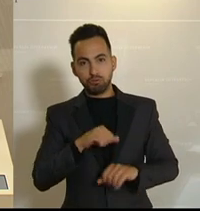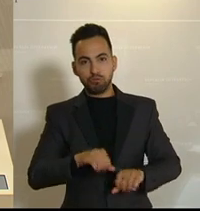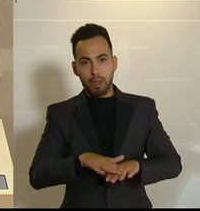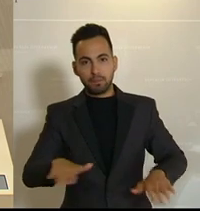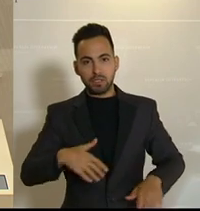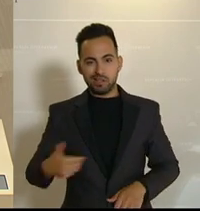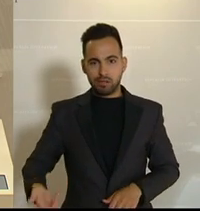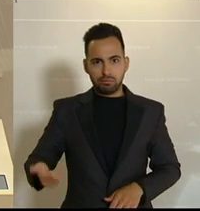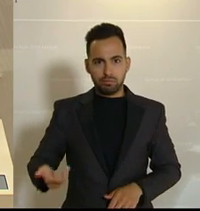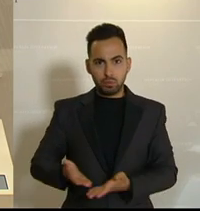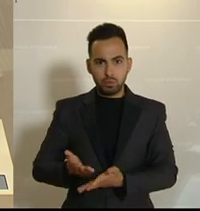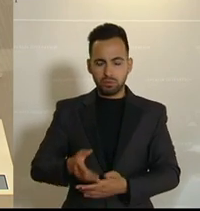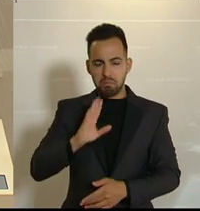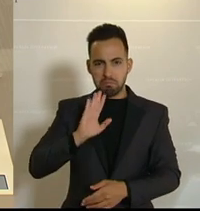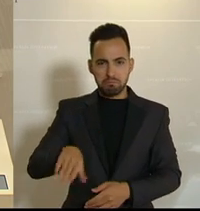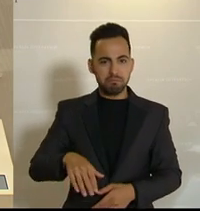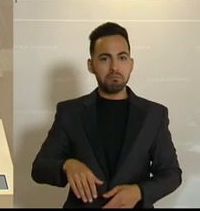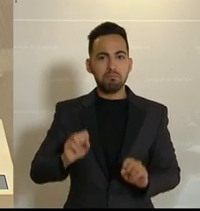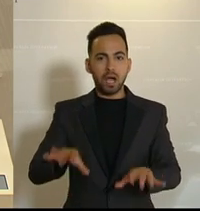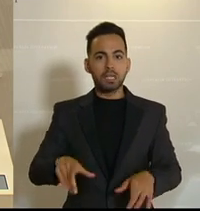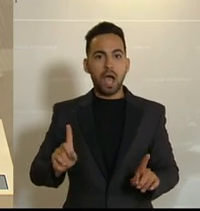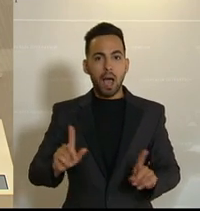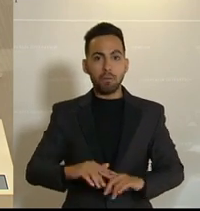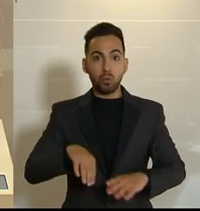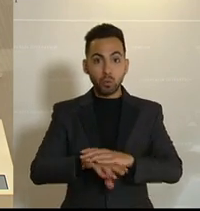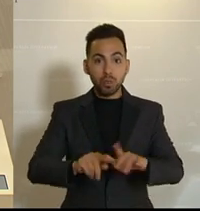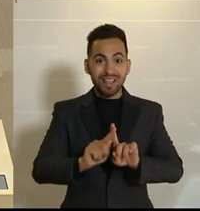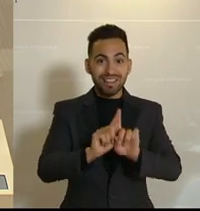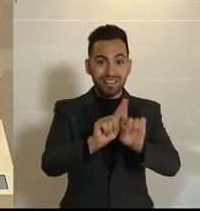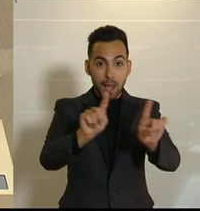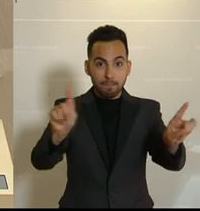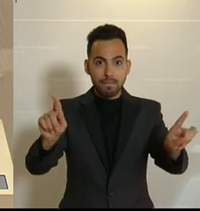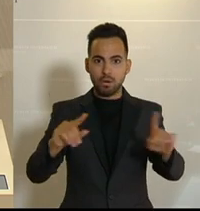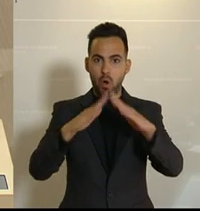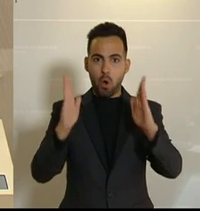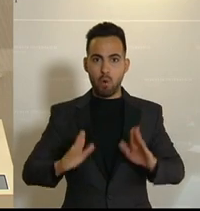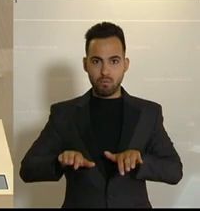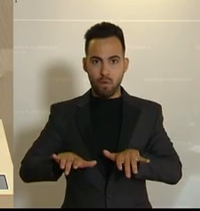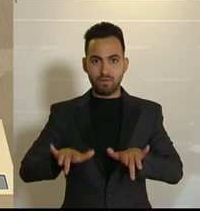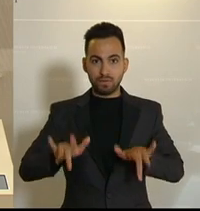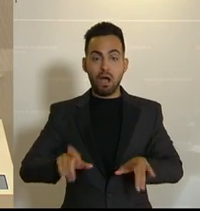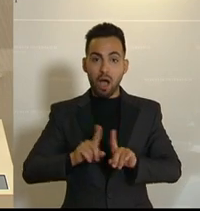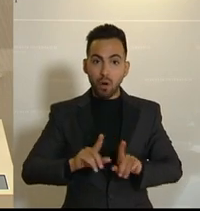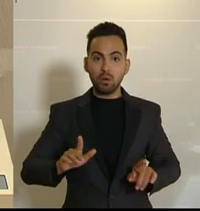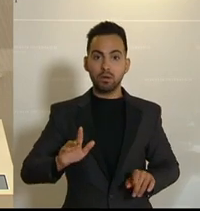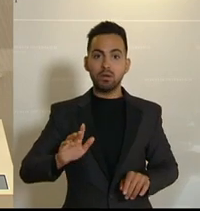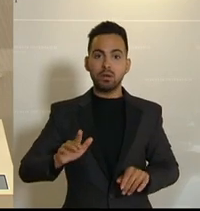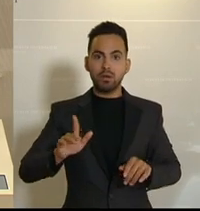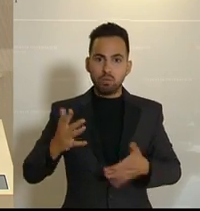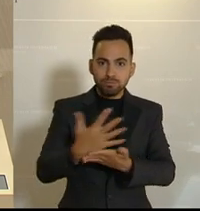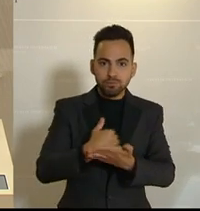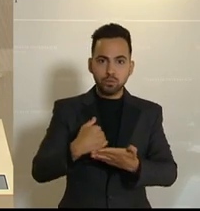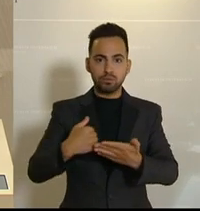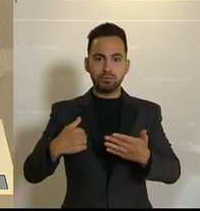aber für unsere Unternehmen, für die Mitarbeiterinnen und Mitarbeiter im Homeoffice, aber natürlich auch für die private Nutzung,